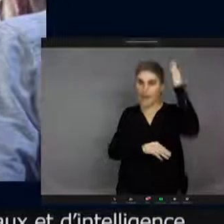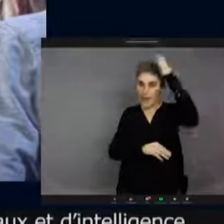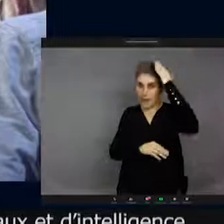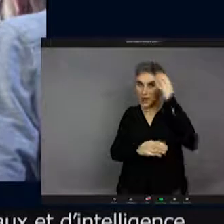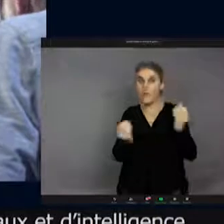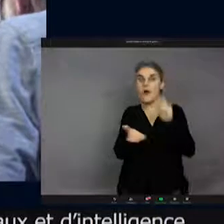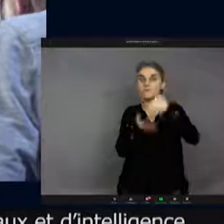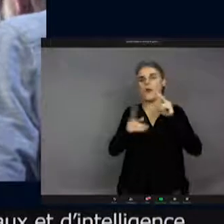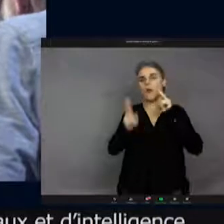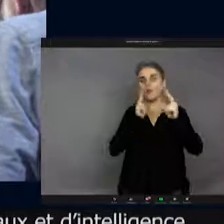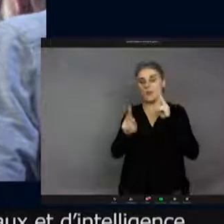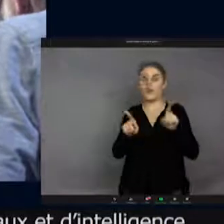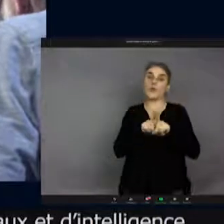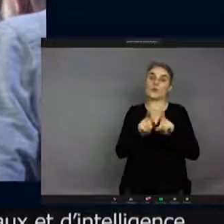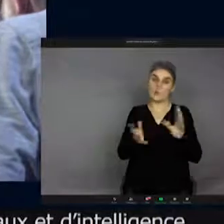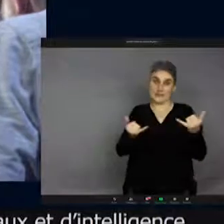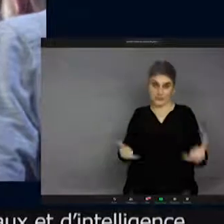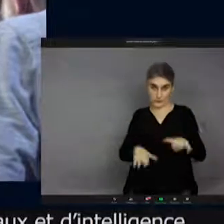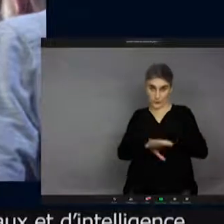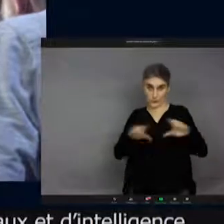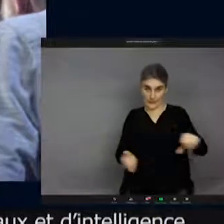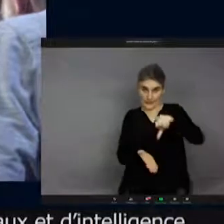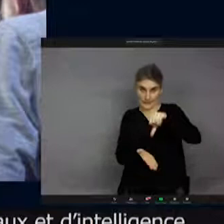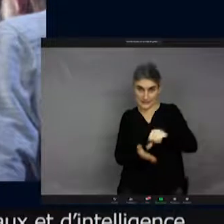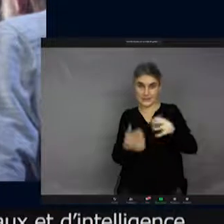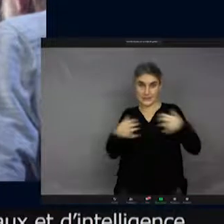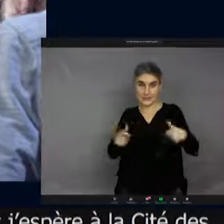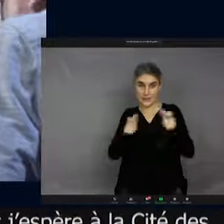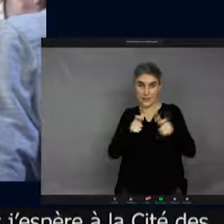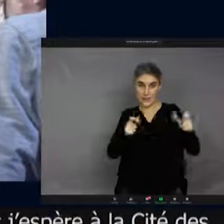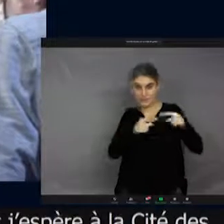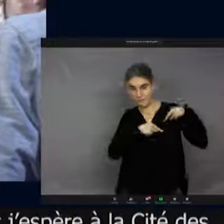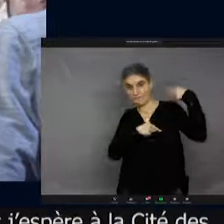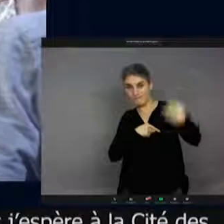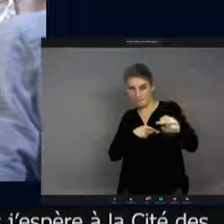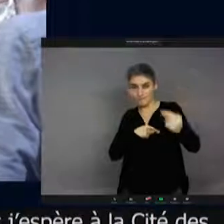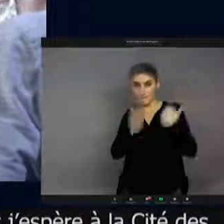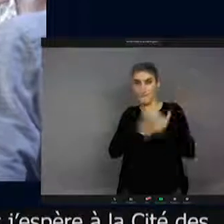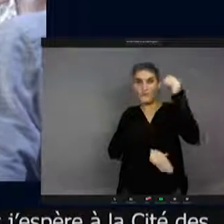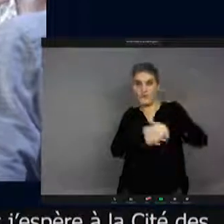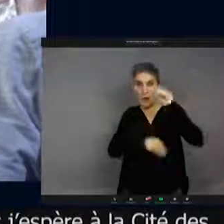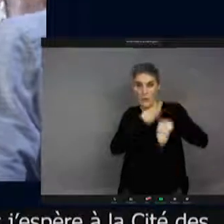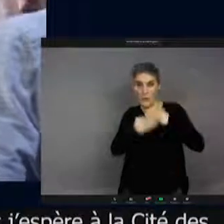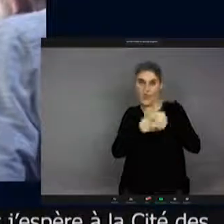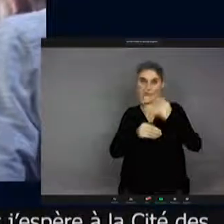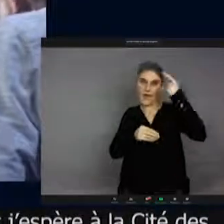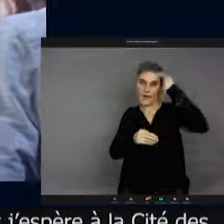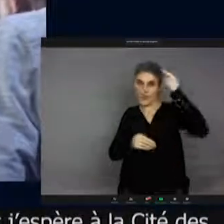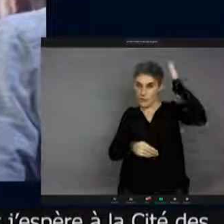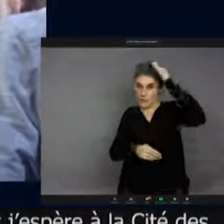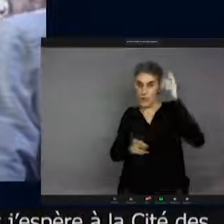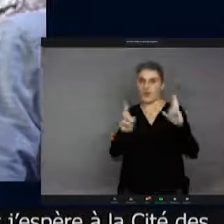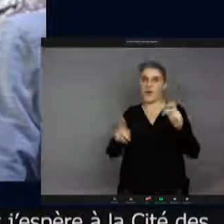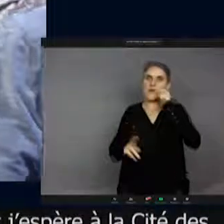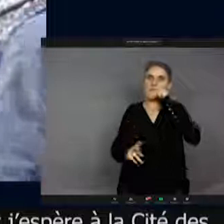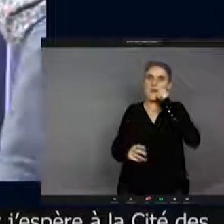à la Cité des sciences et de l'industrie pour la prochaine journée mondiale des intelligences animales en 2022 et j'espère en présentiel. Merci